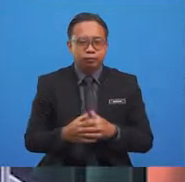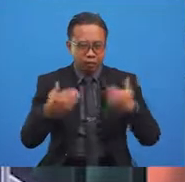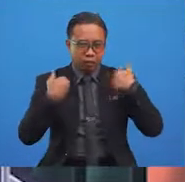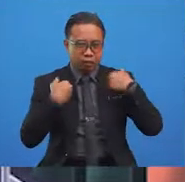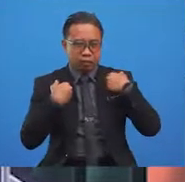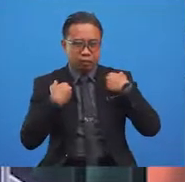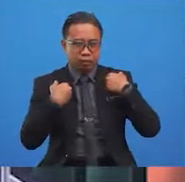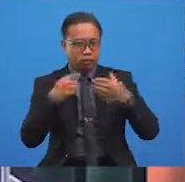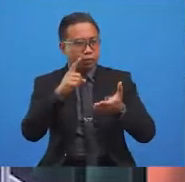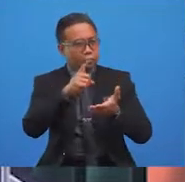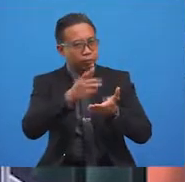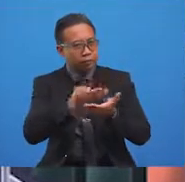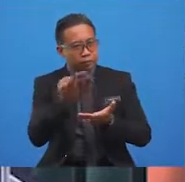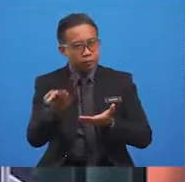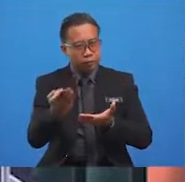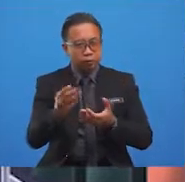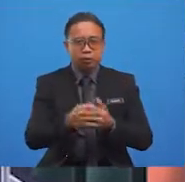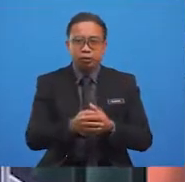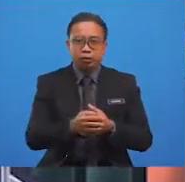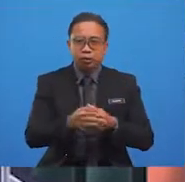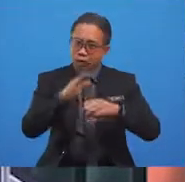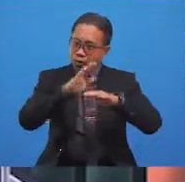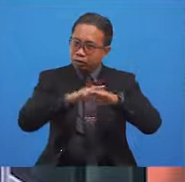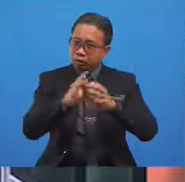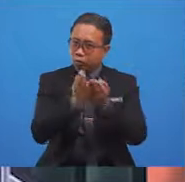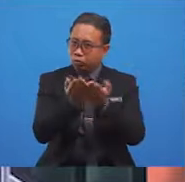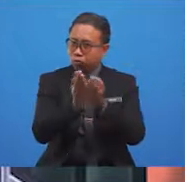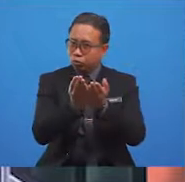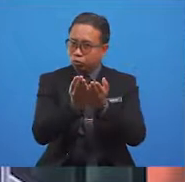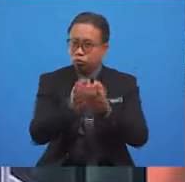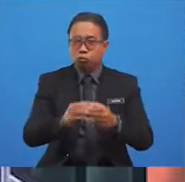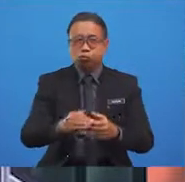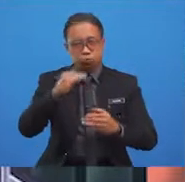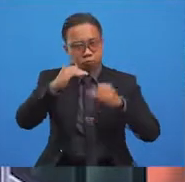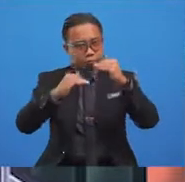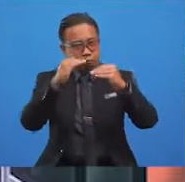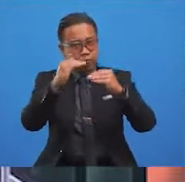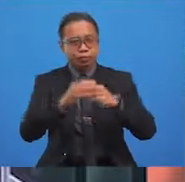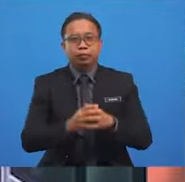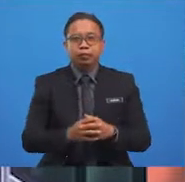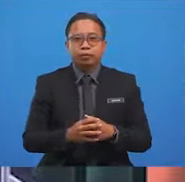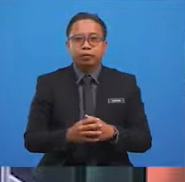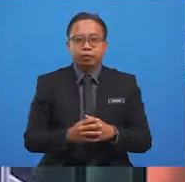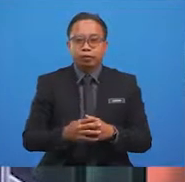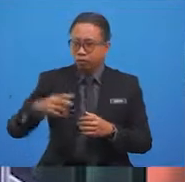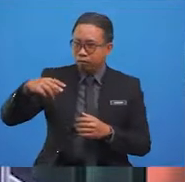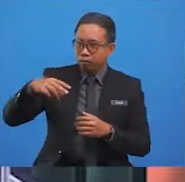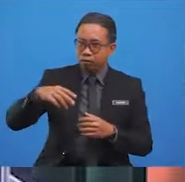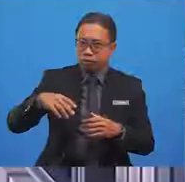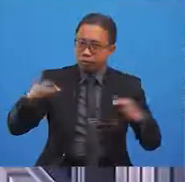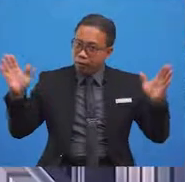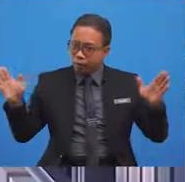something, something there on the bookshelf. It is, it is trying to fly out.